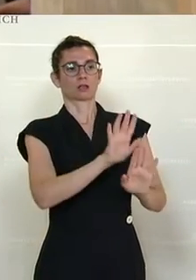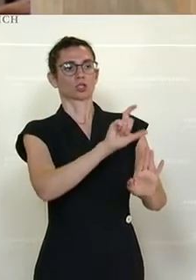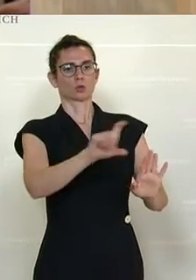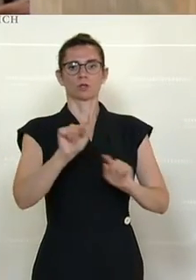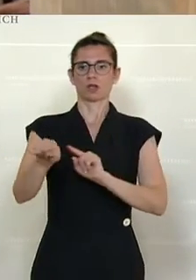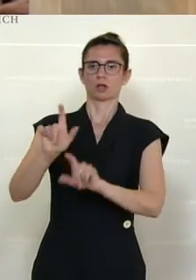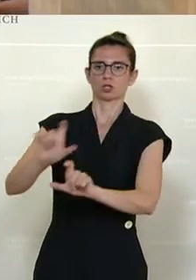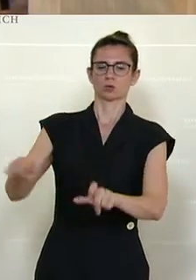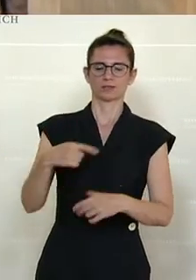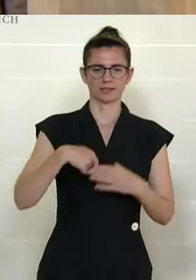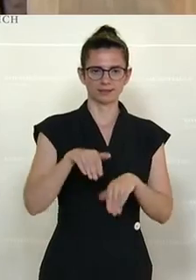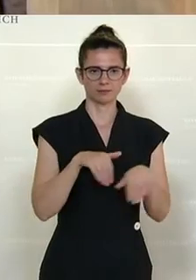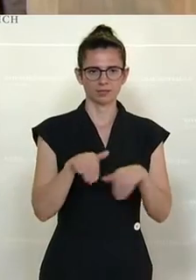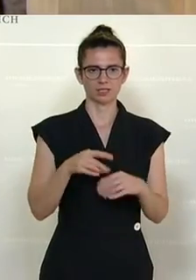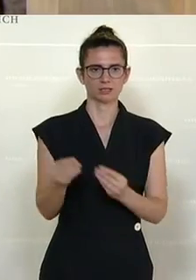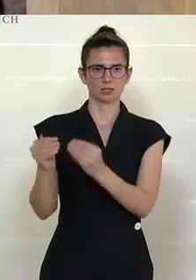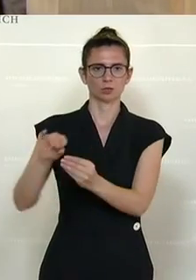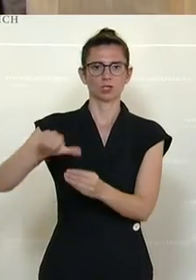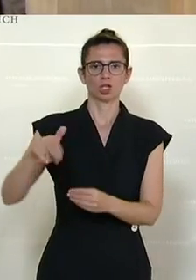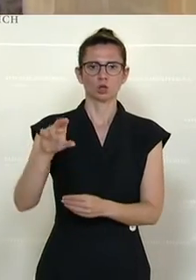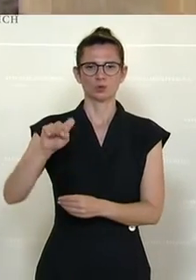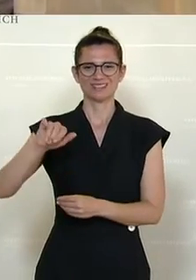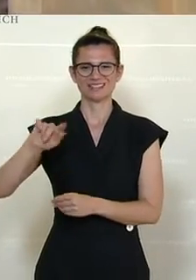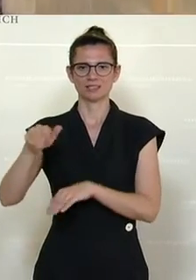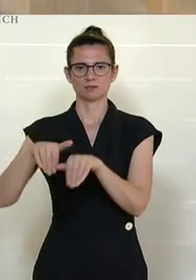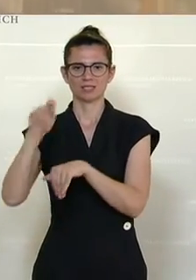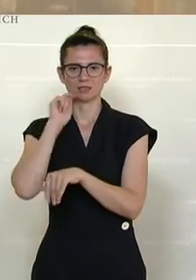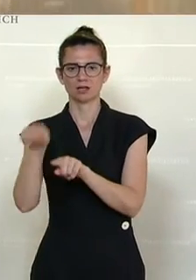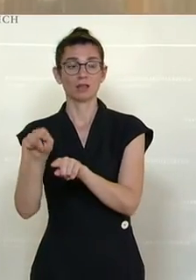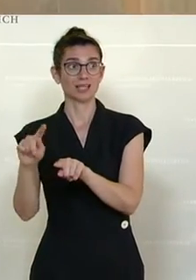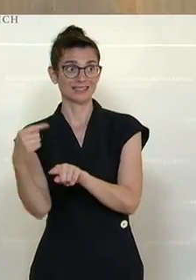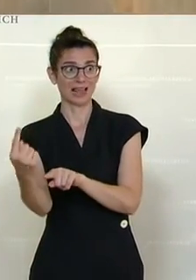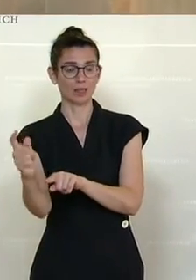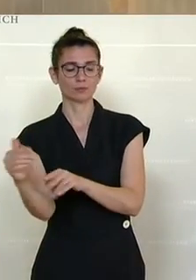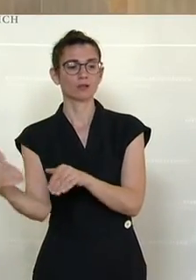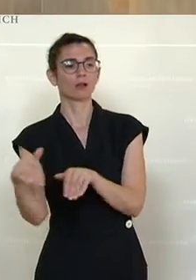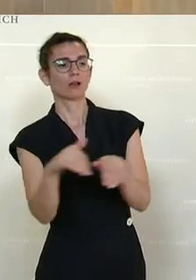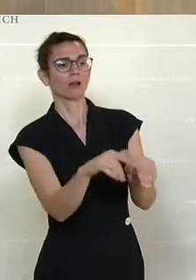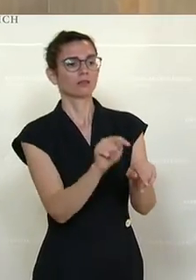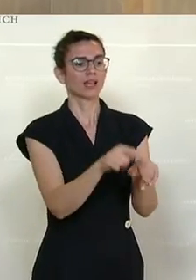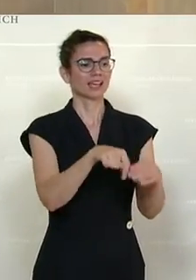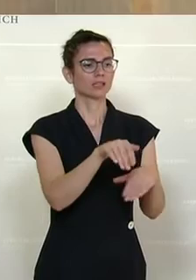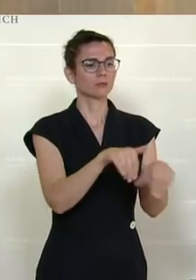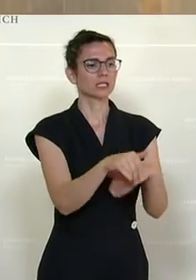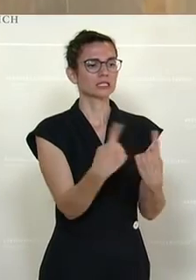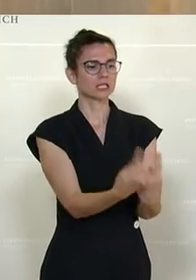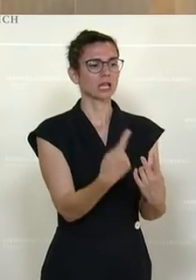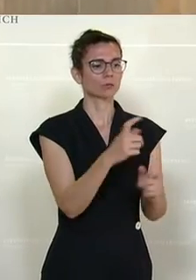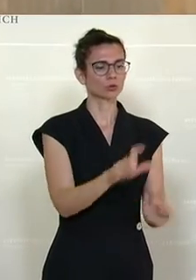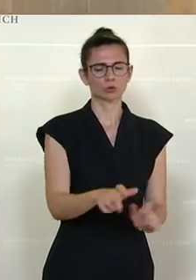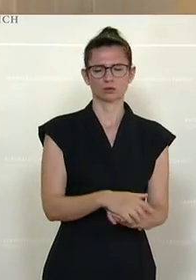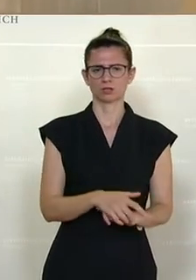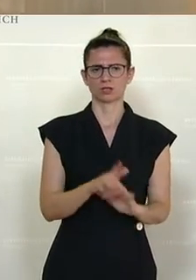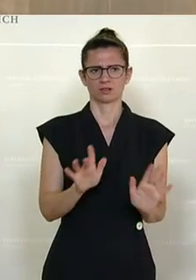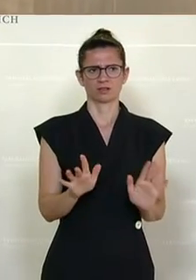Der Innenminister gab der Justizministerin die Schuld. Die Justizministerin verwies darauf, dass die Behörde des Innenministers schuld wäre. Es